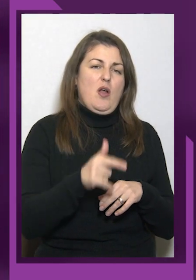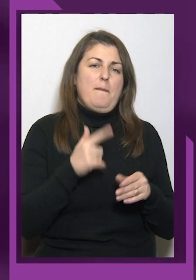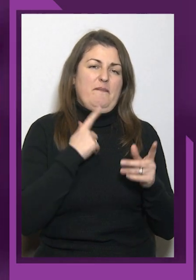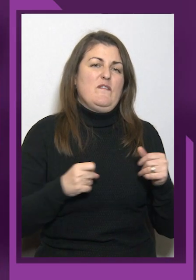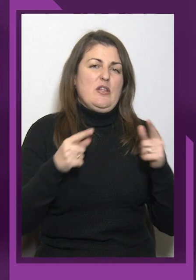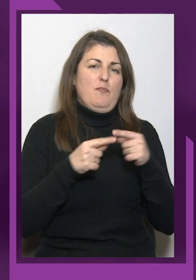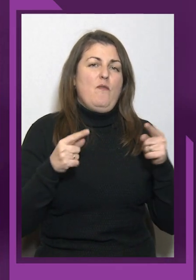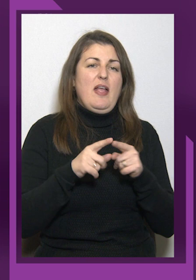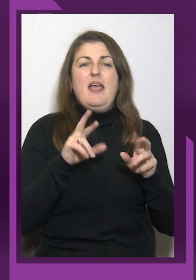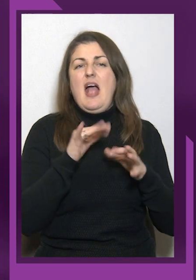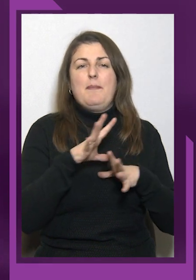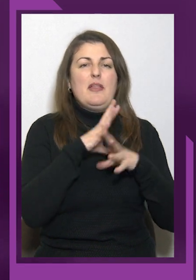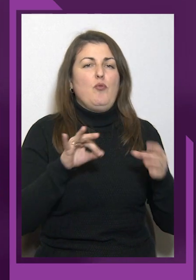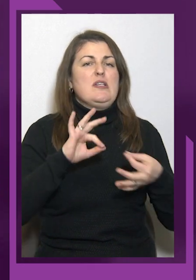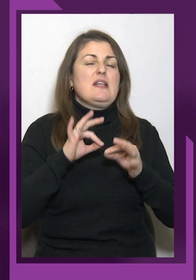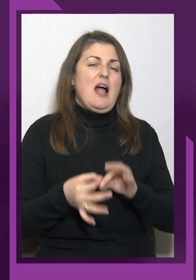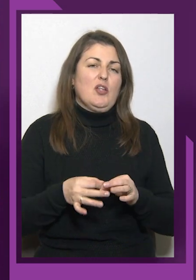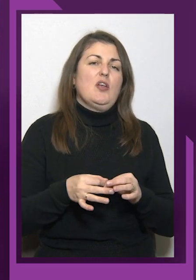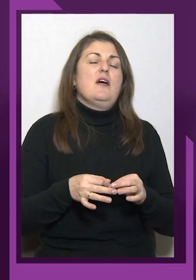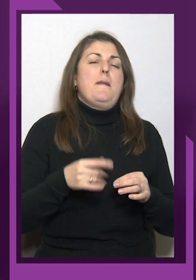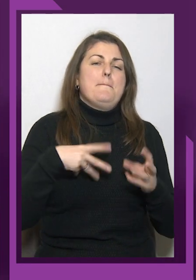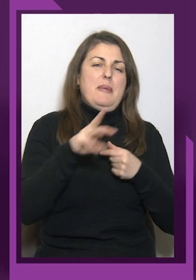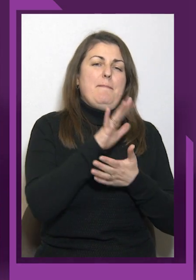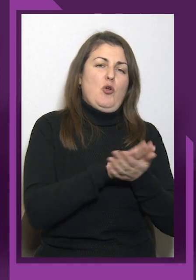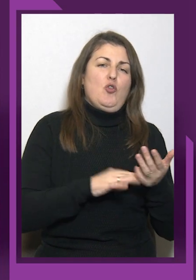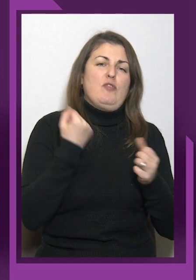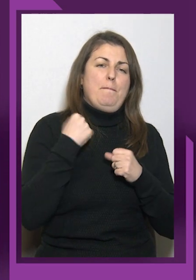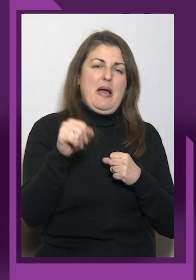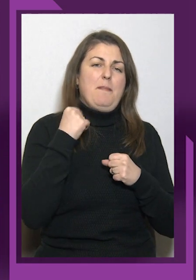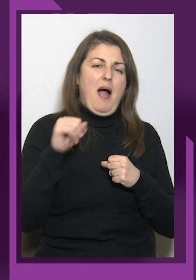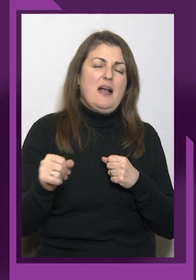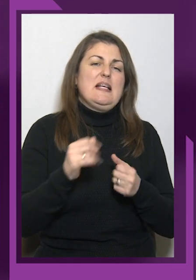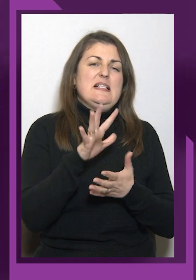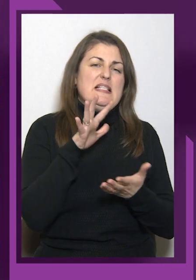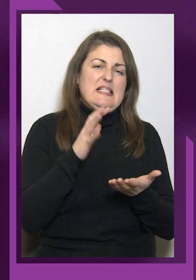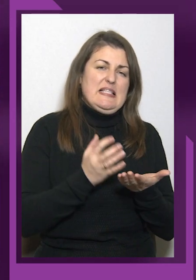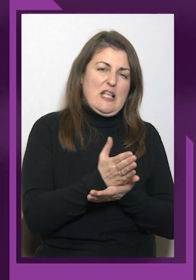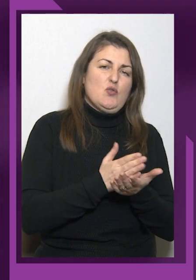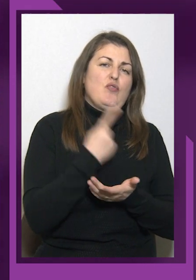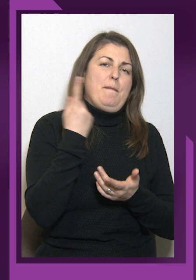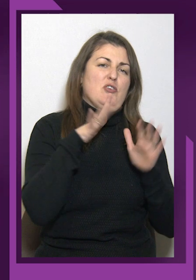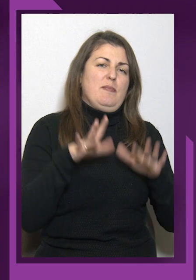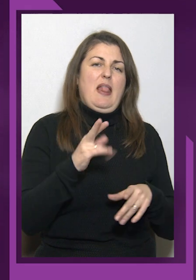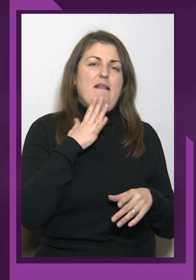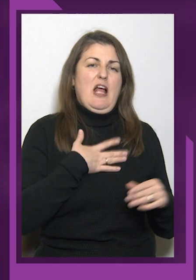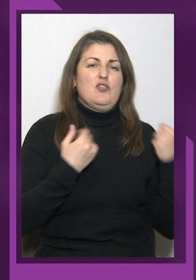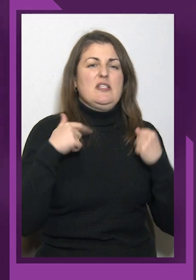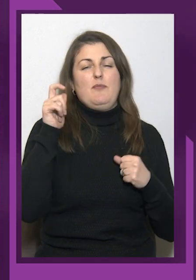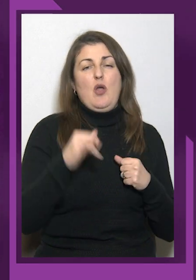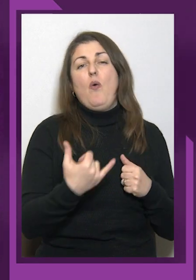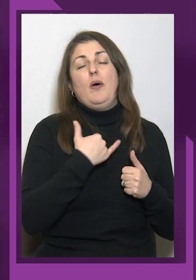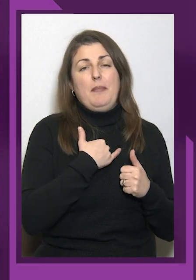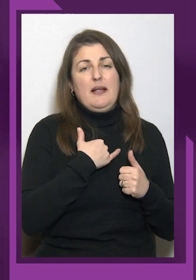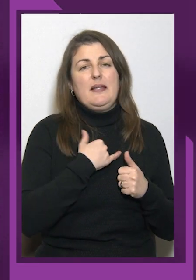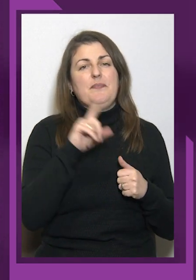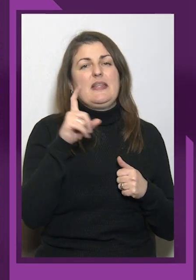перемагати. Заслужене перше місце для нашої спортсменки. У мене зять на війні. Я кожен